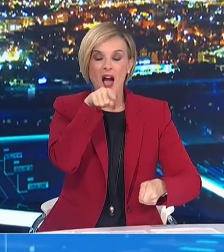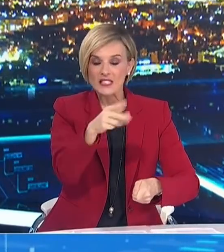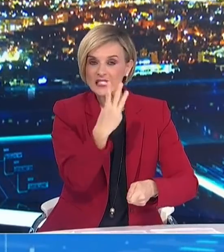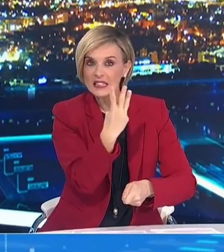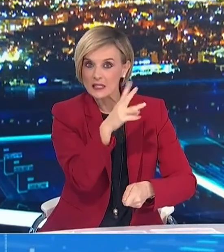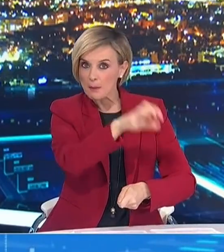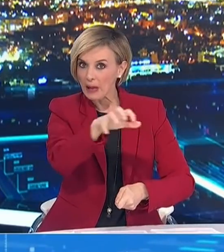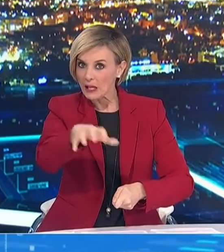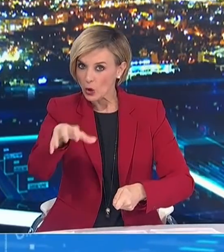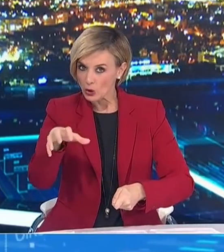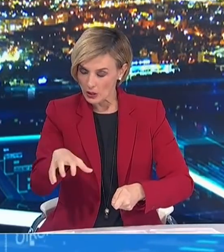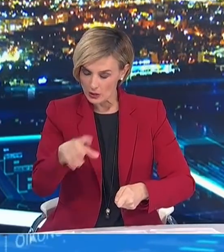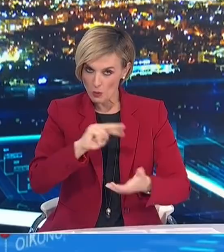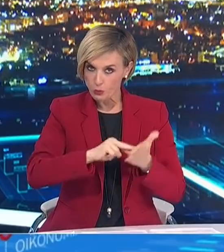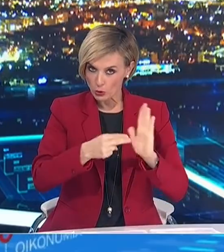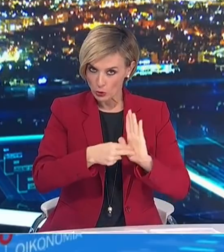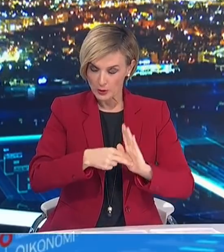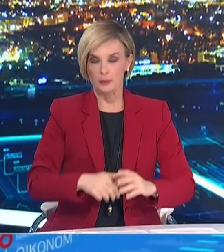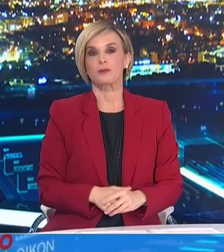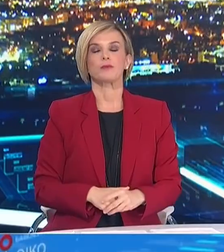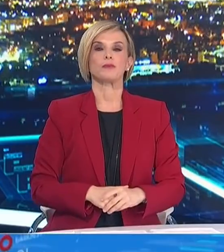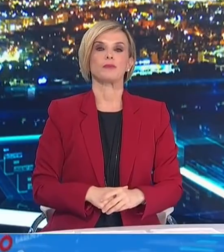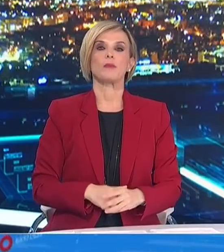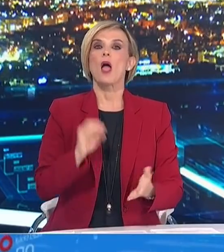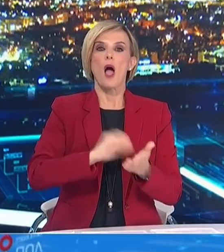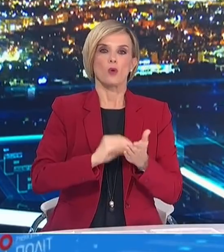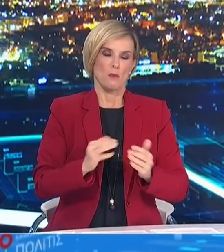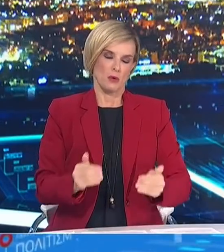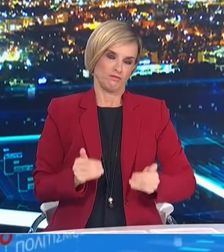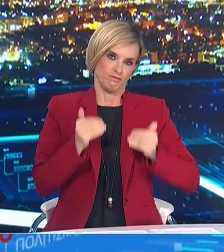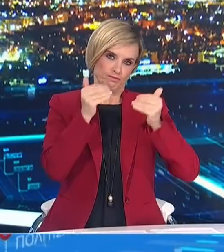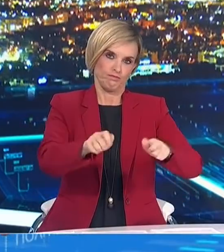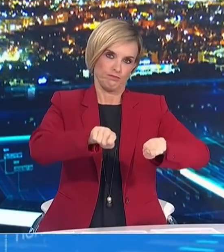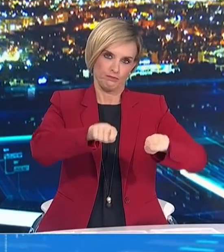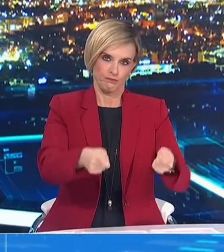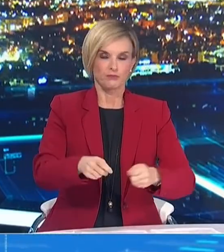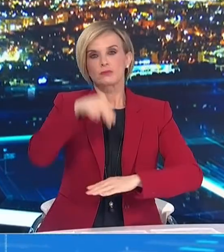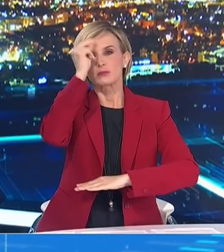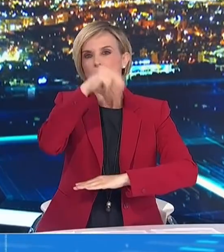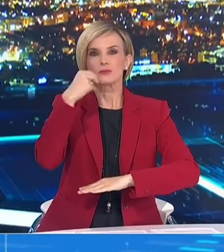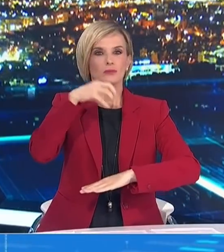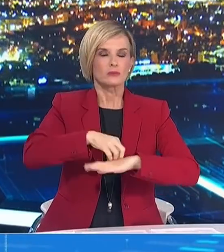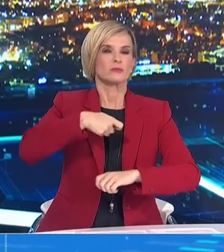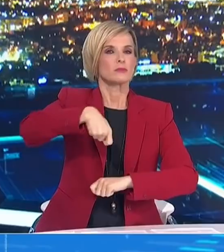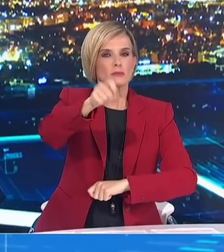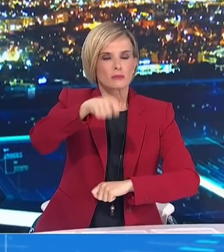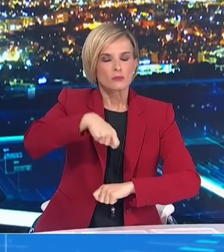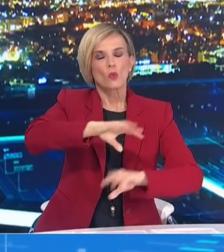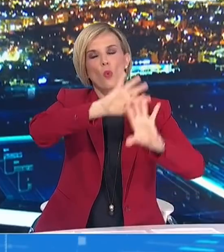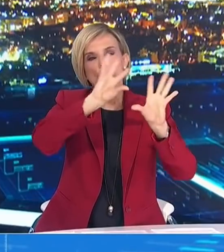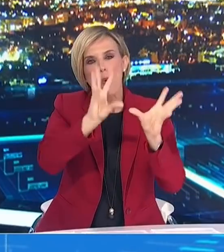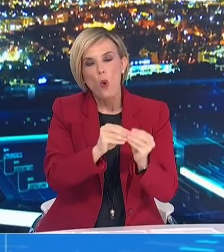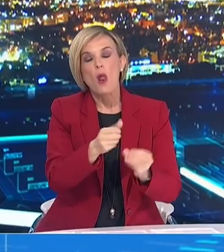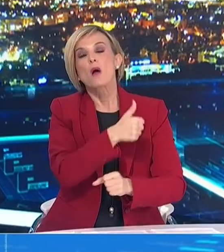Αποφασίζεται η αναστολή πάσης φύσεως εκκλησιαστικών τελετών κάθε δόγματος εξαιρουμένων των